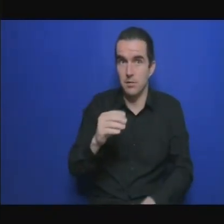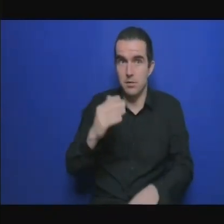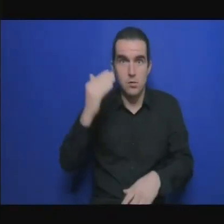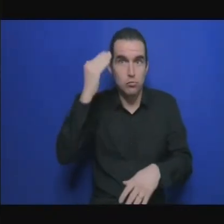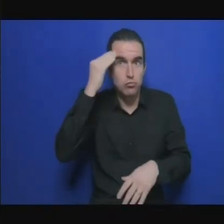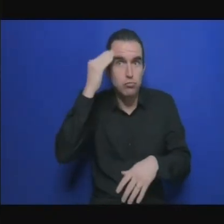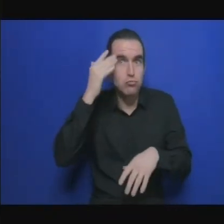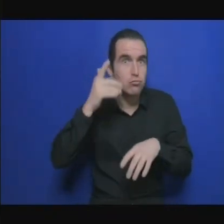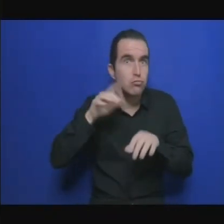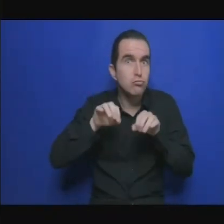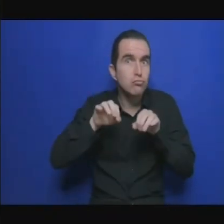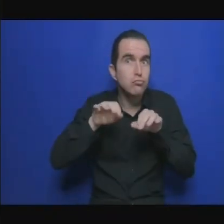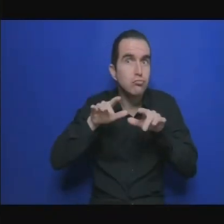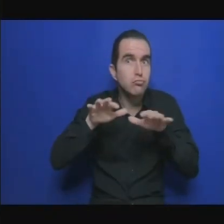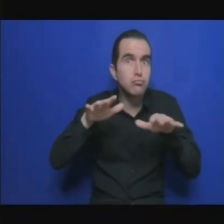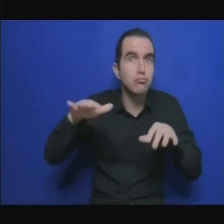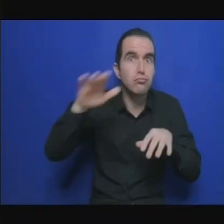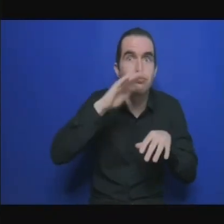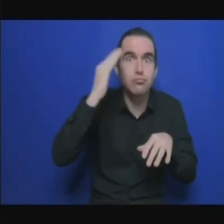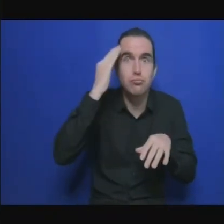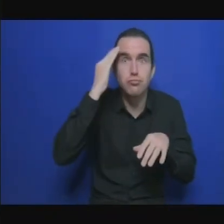et il fallait aussi que